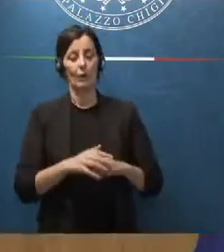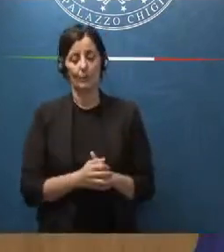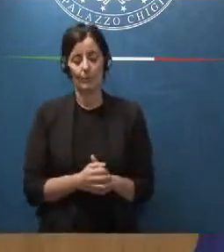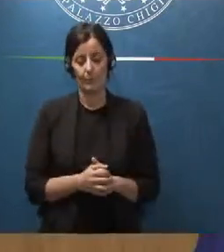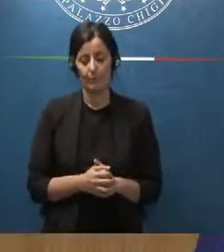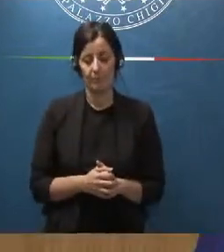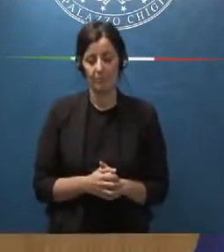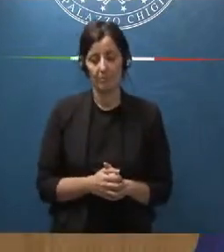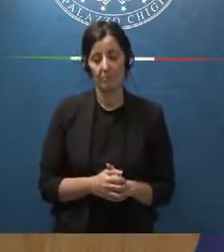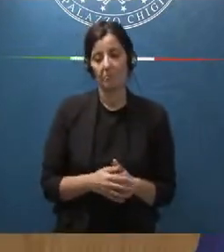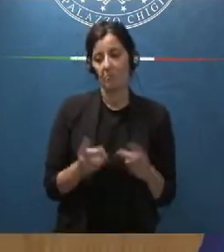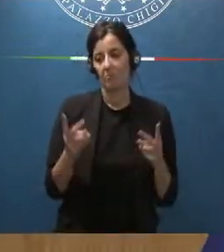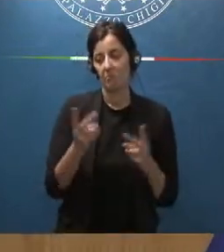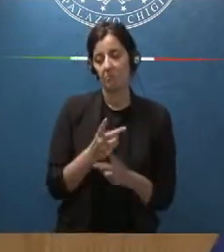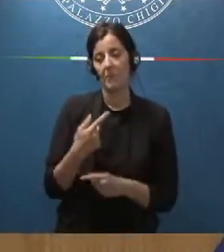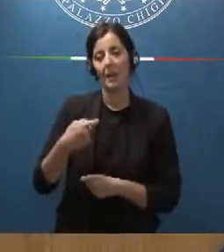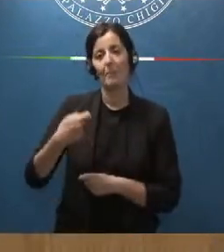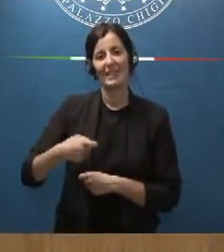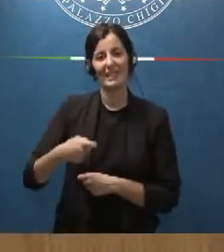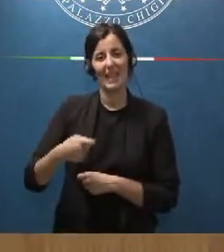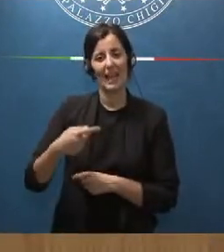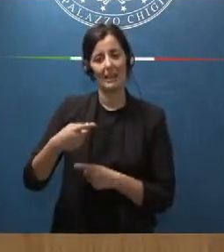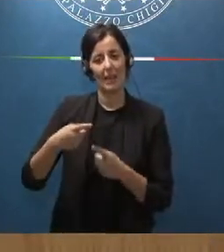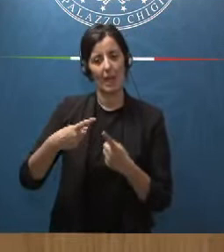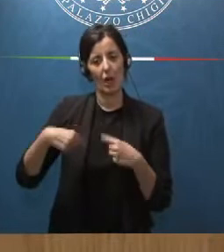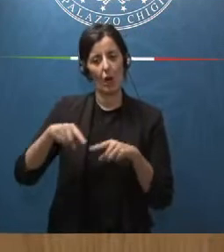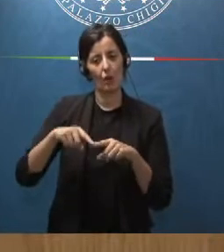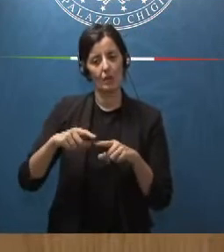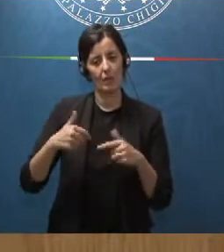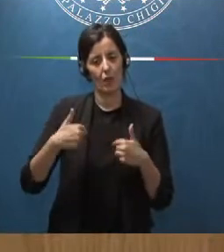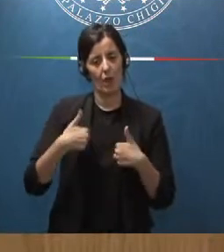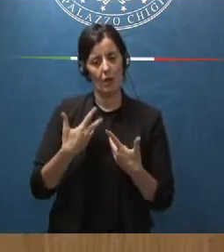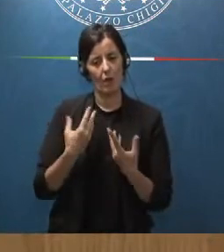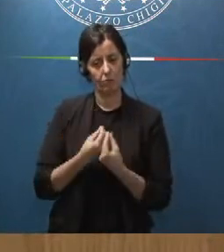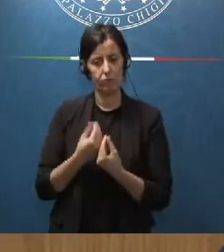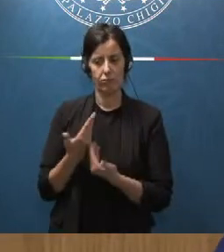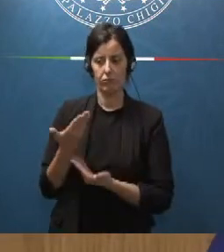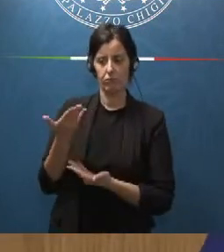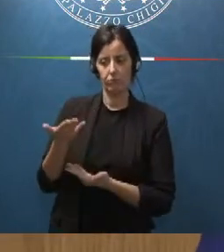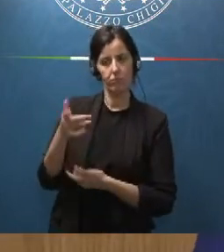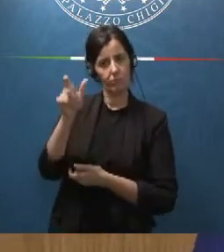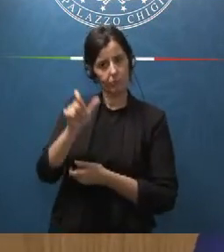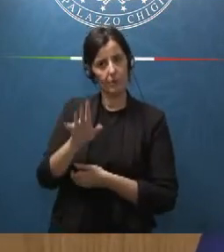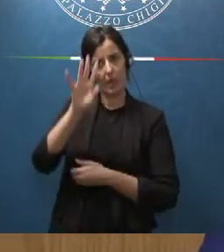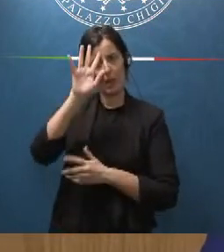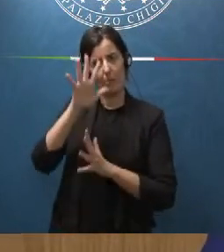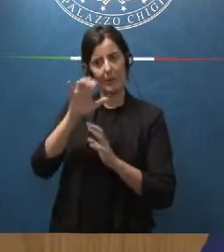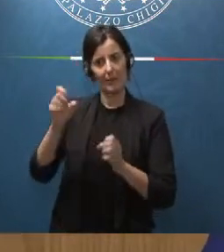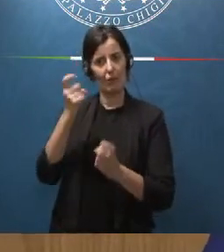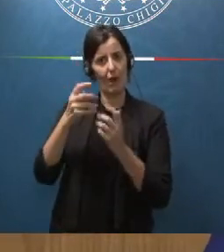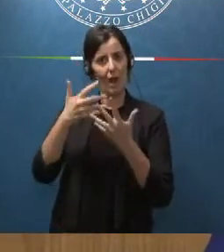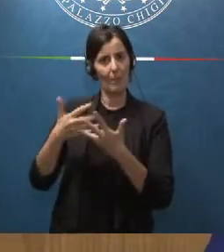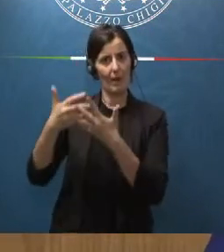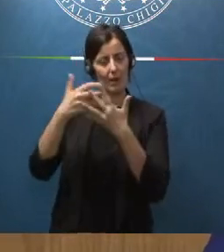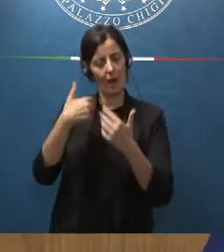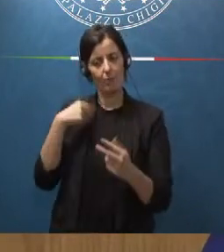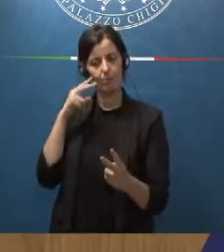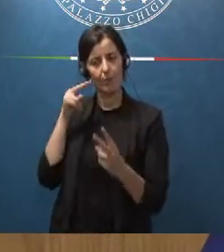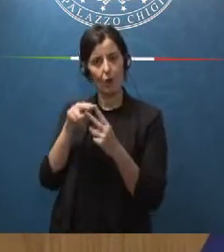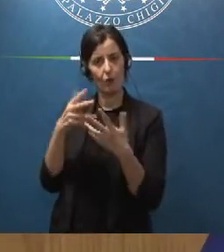abbiamo incontrato il presidente del consiglio ed io un grande imprenditore americano è sempre